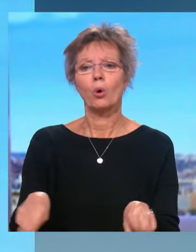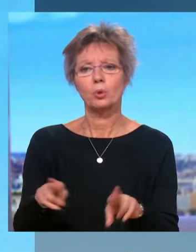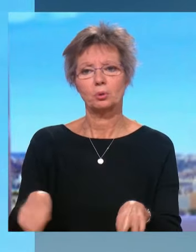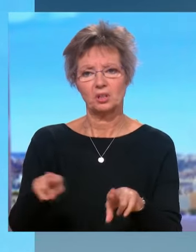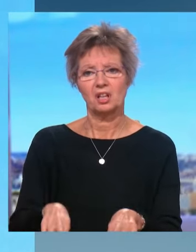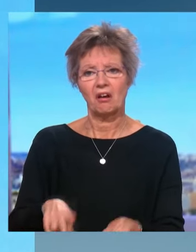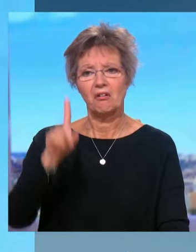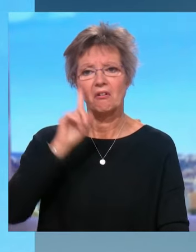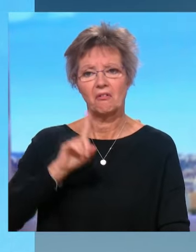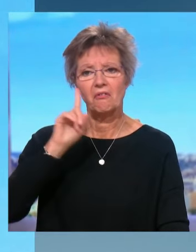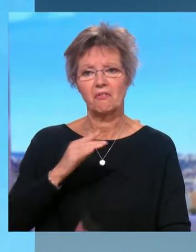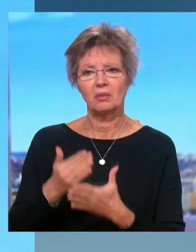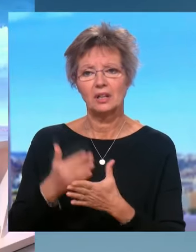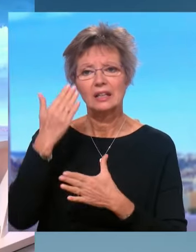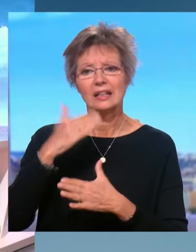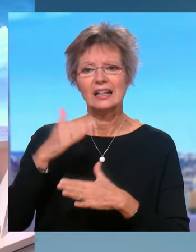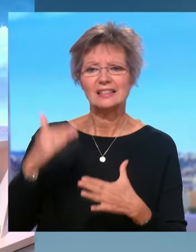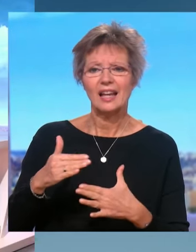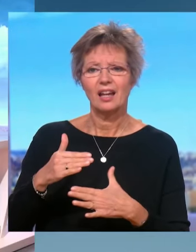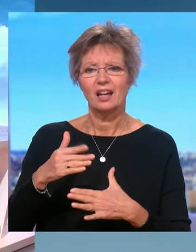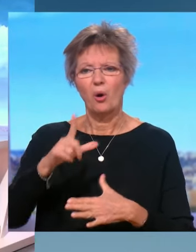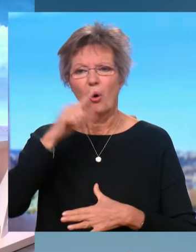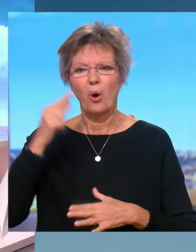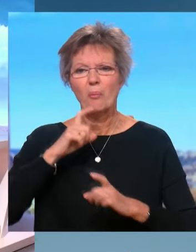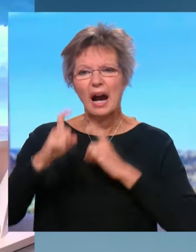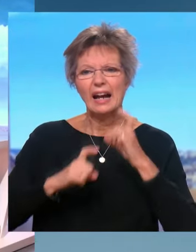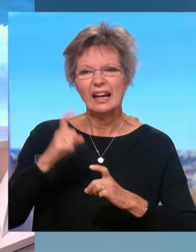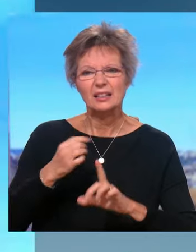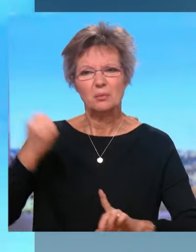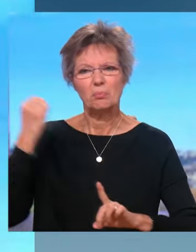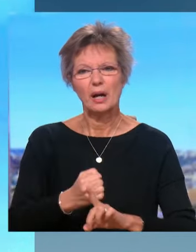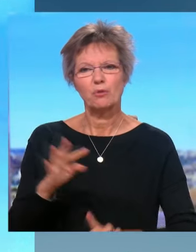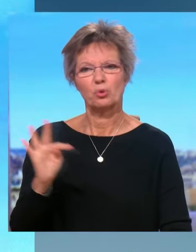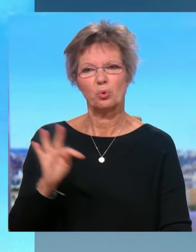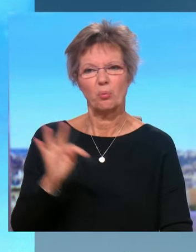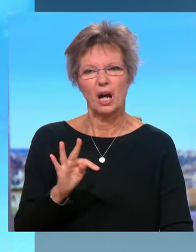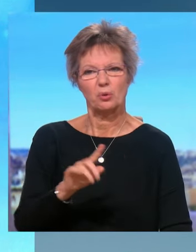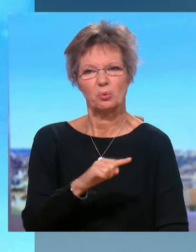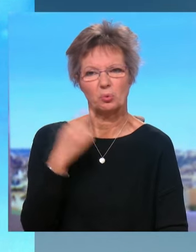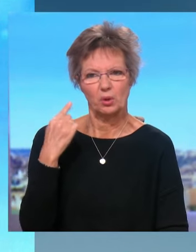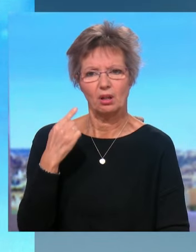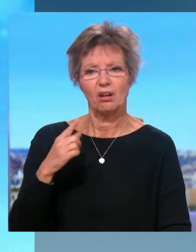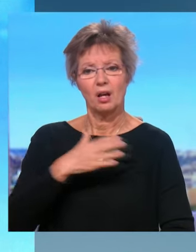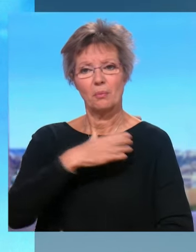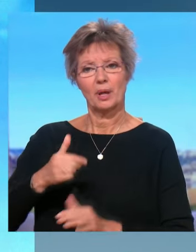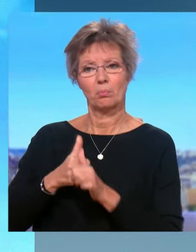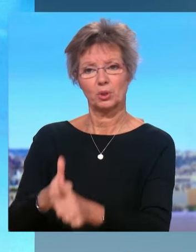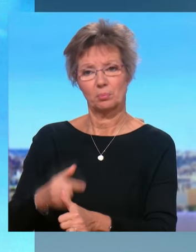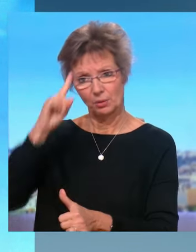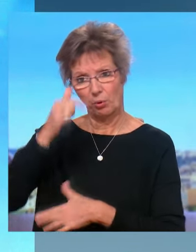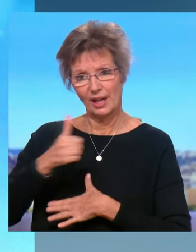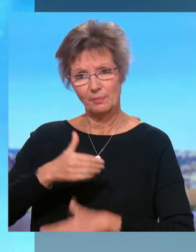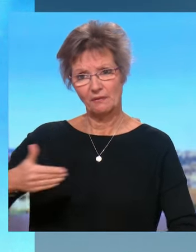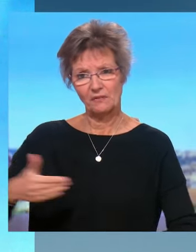la maire de la commune d'où sont originaires une partie des suspects du meurtre du jeune Thomas, a porté plainte parce qu'elle est victime de